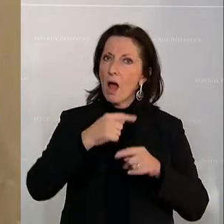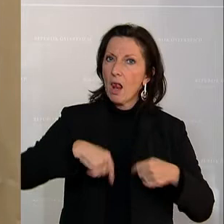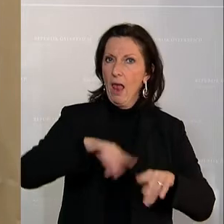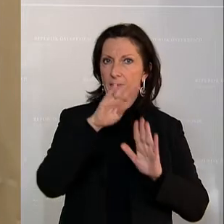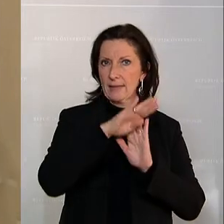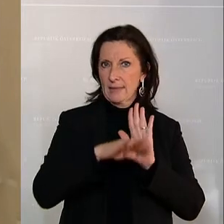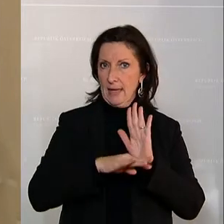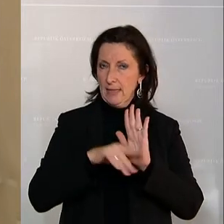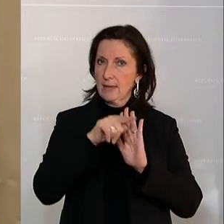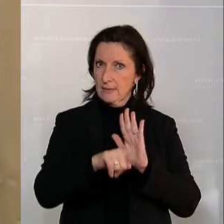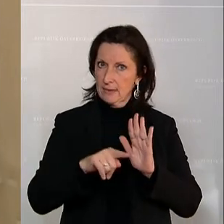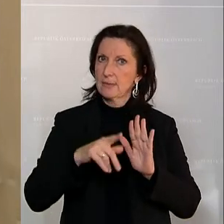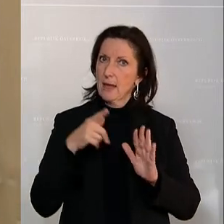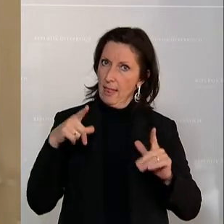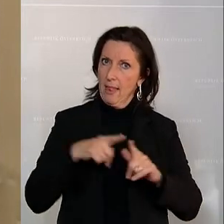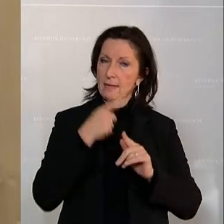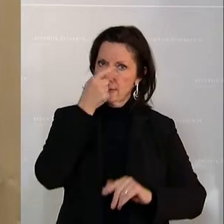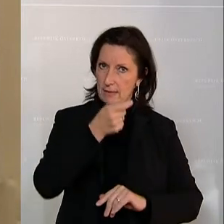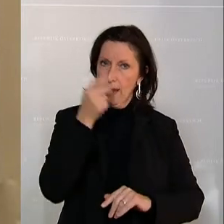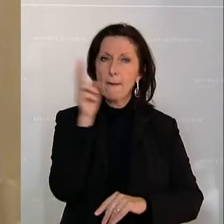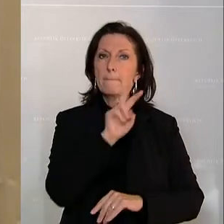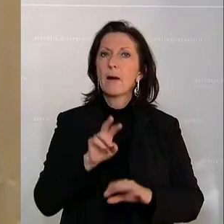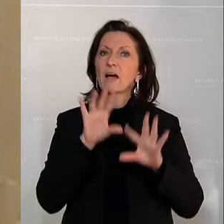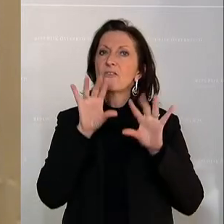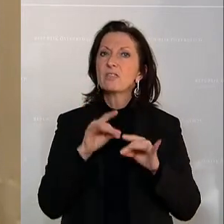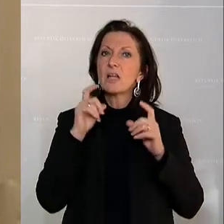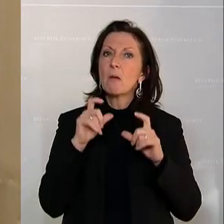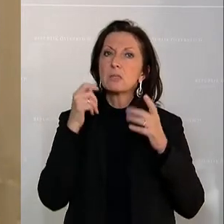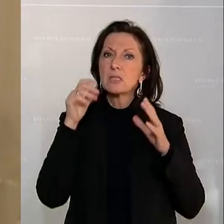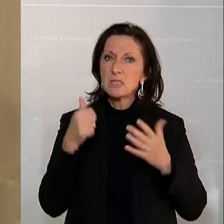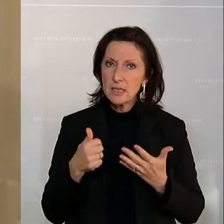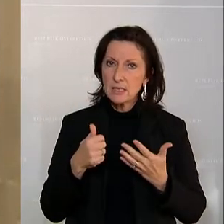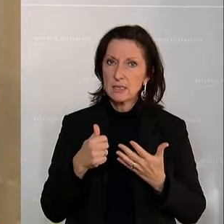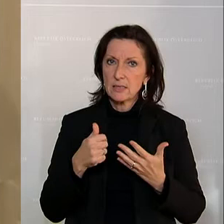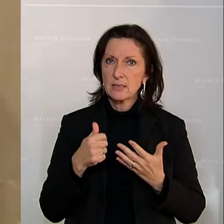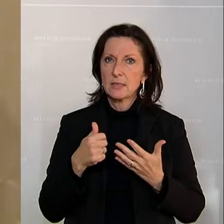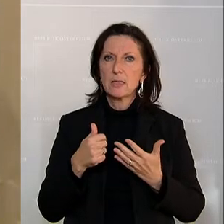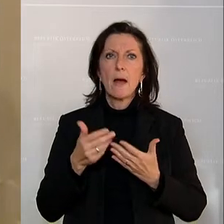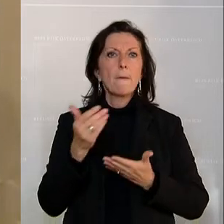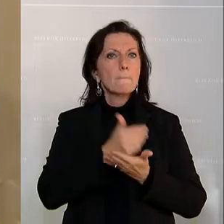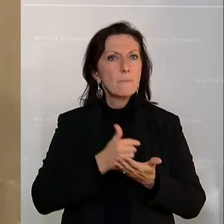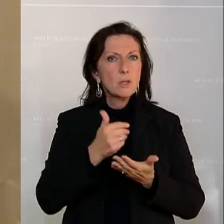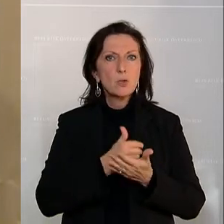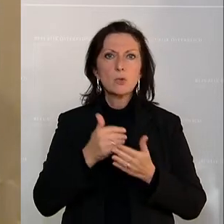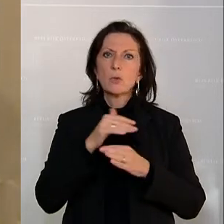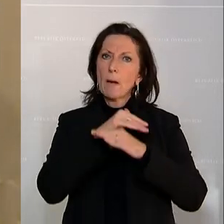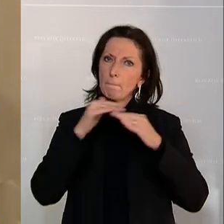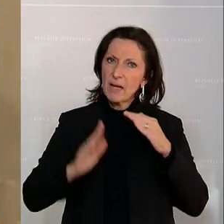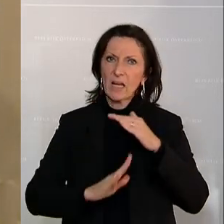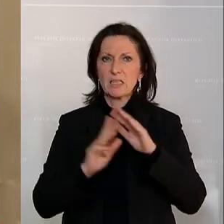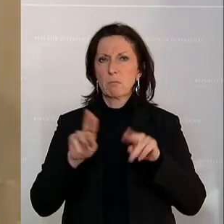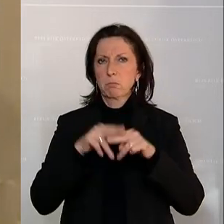Regelungen basierenden Leistungen, für die nach § 10 Absatz 6 Bezüge Begrenzungs-Bundesverfassungsgesetz